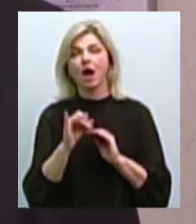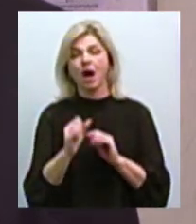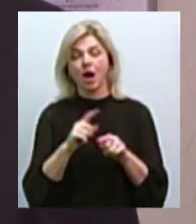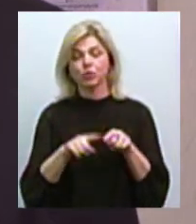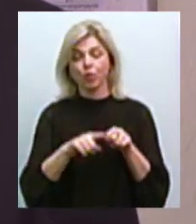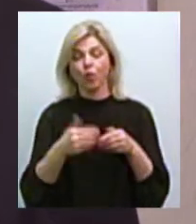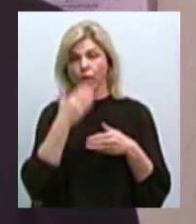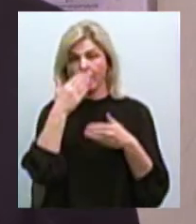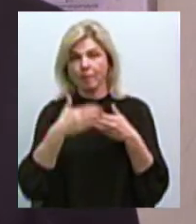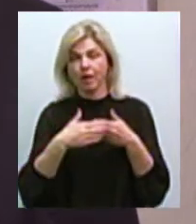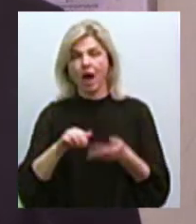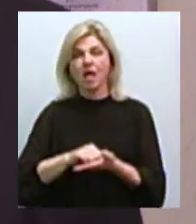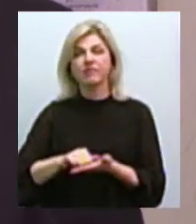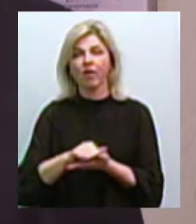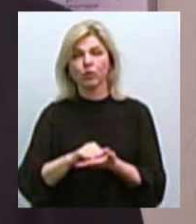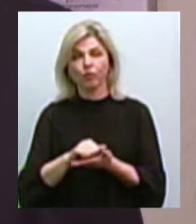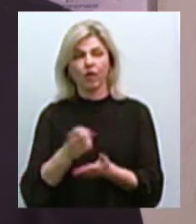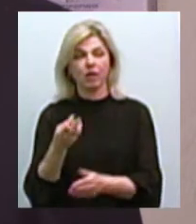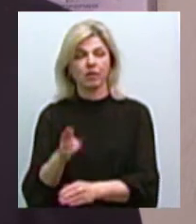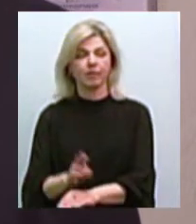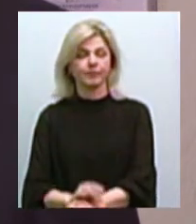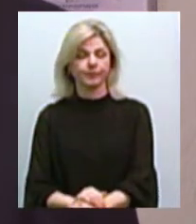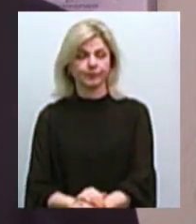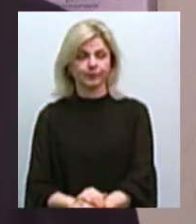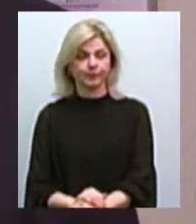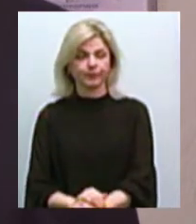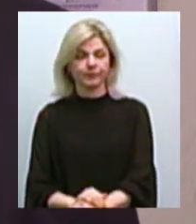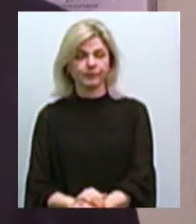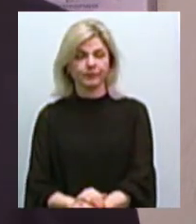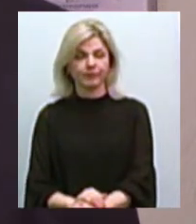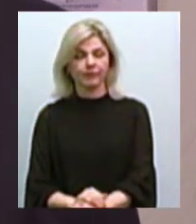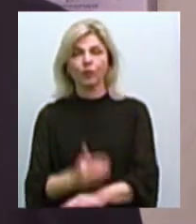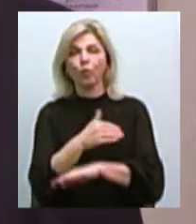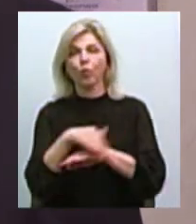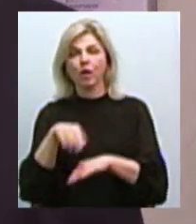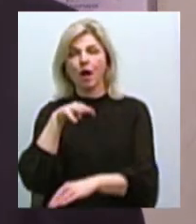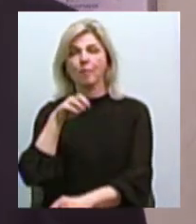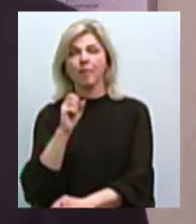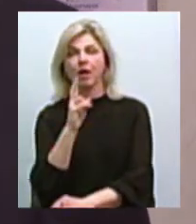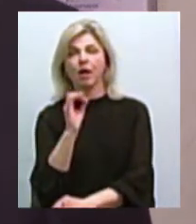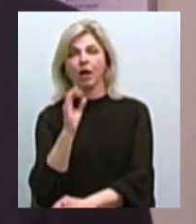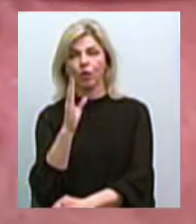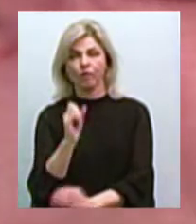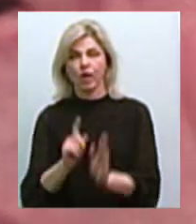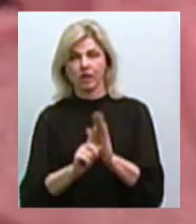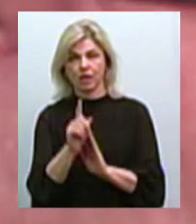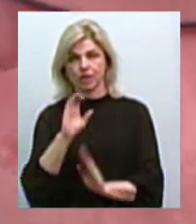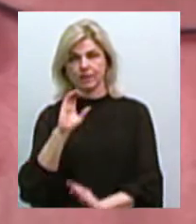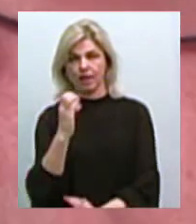асфальтування, це на Макарова ми починаємо в середу.